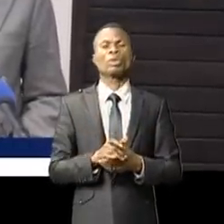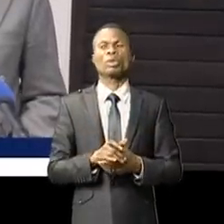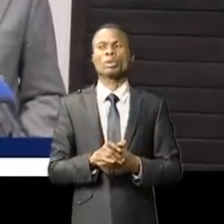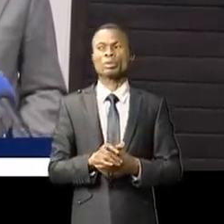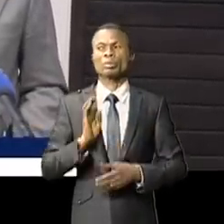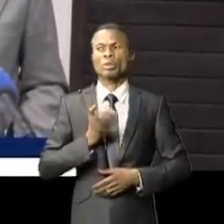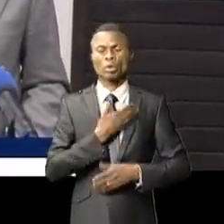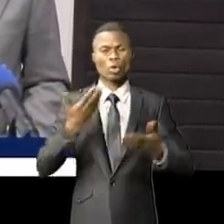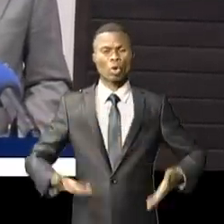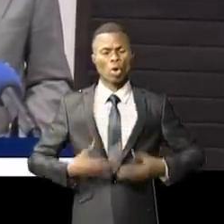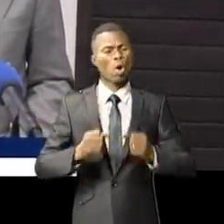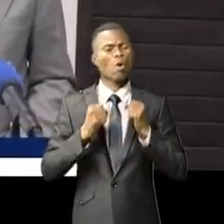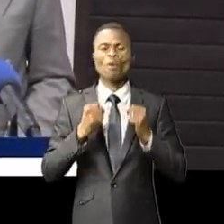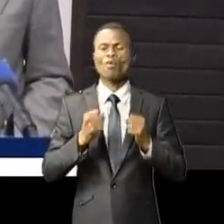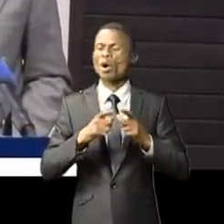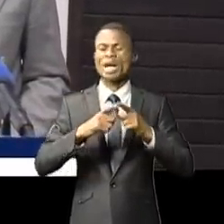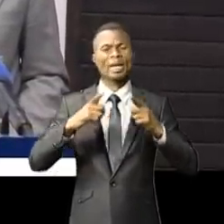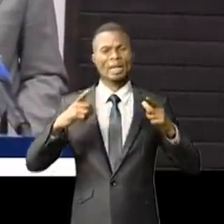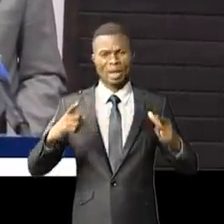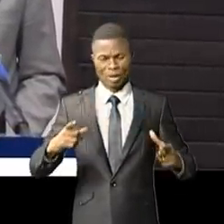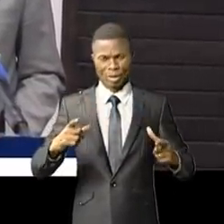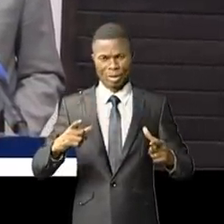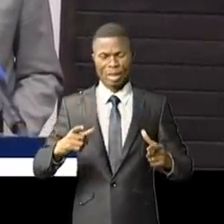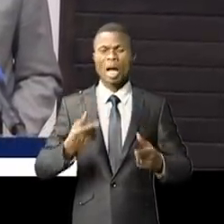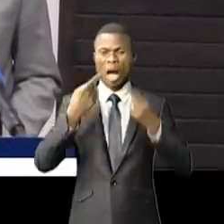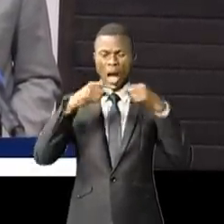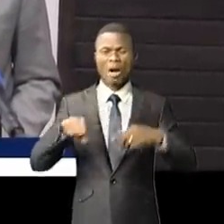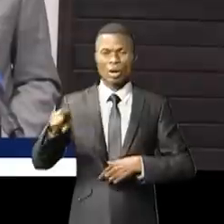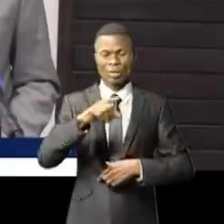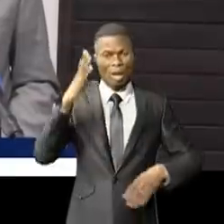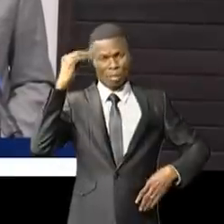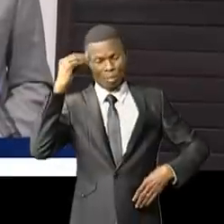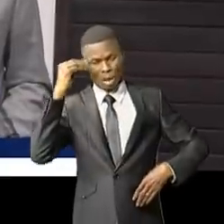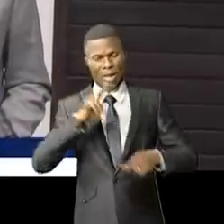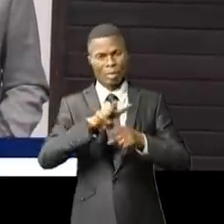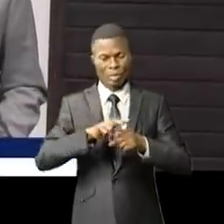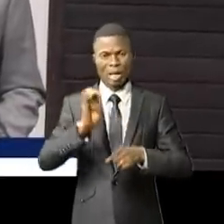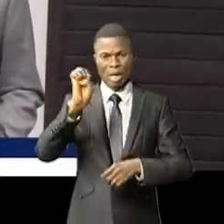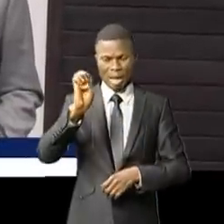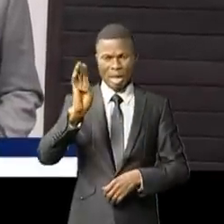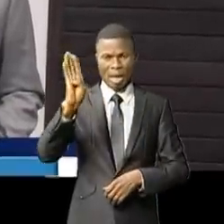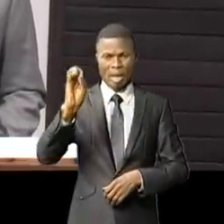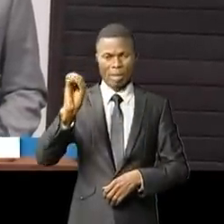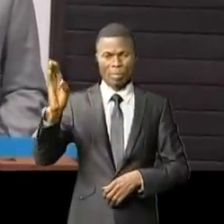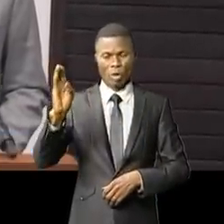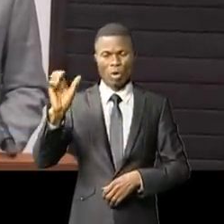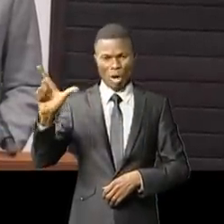notre joie est grande de vous dire que la maladie a eu lieu de Ebola est vécue.